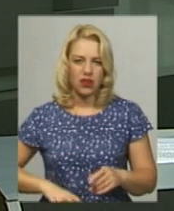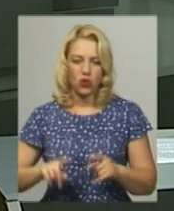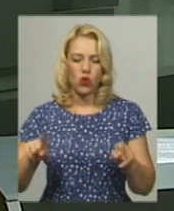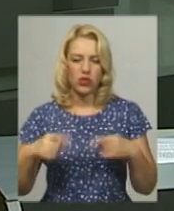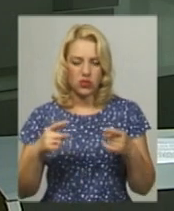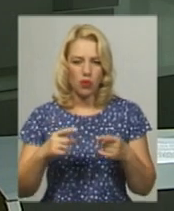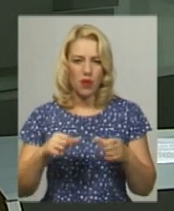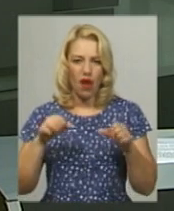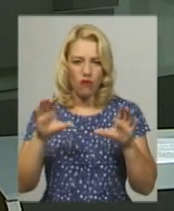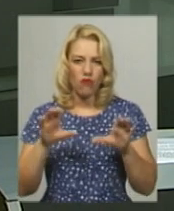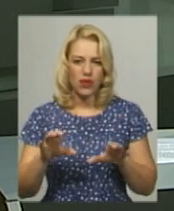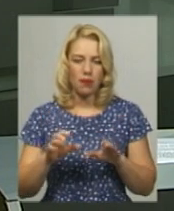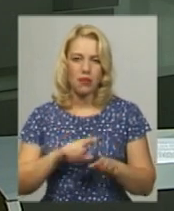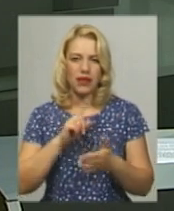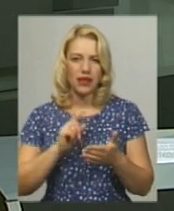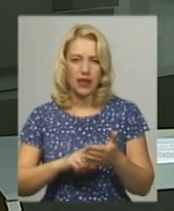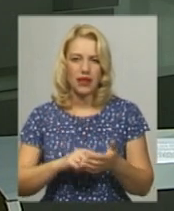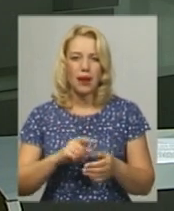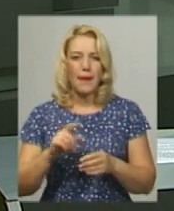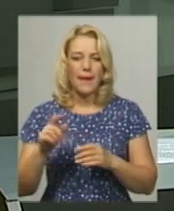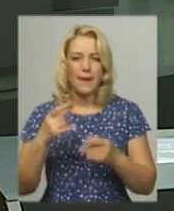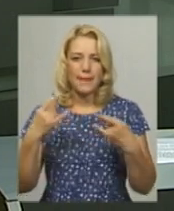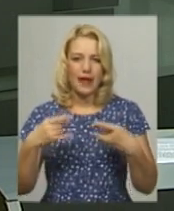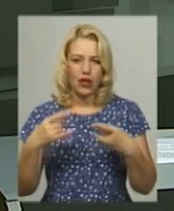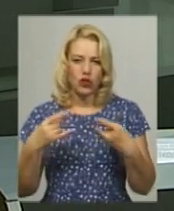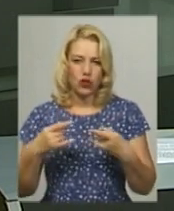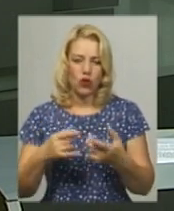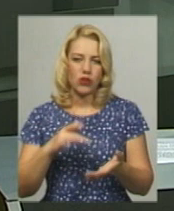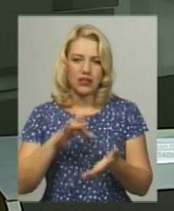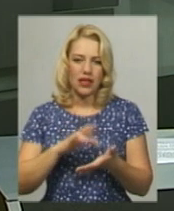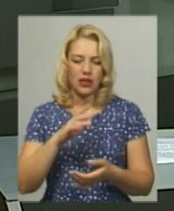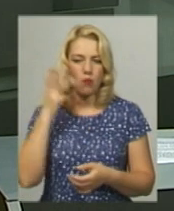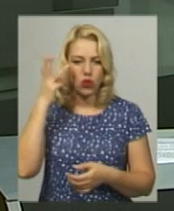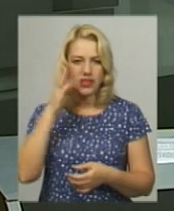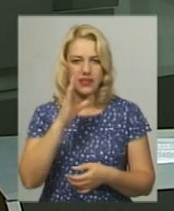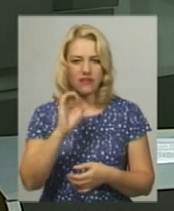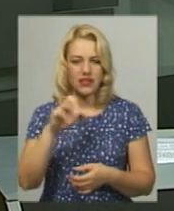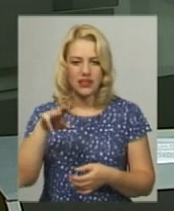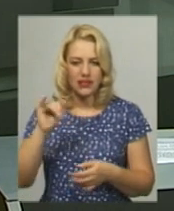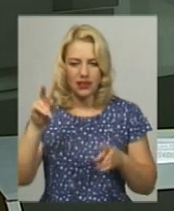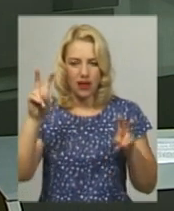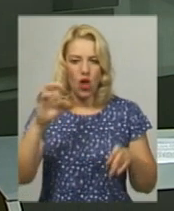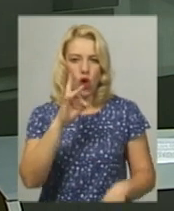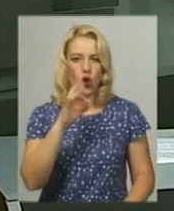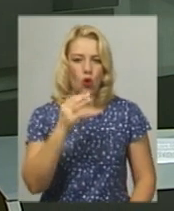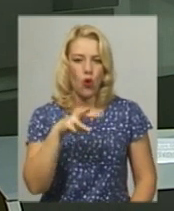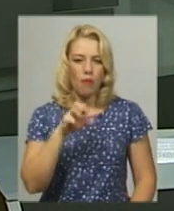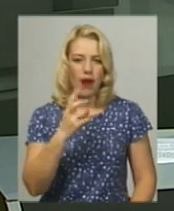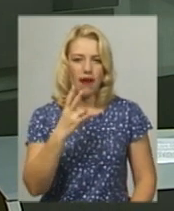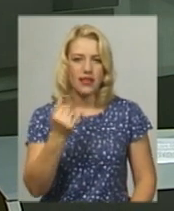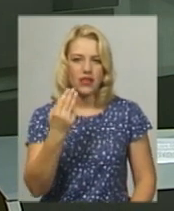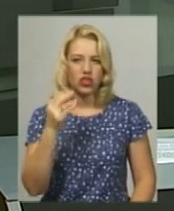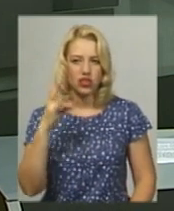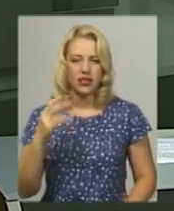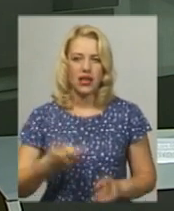-правових питань приватного підприємства «Медіацентр» Подільській вісті Володимир Романішин, голова Ізяславської районної державної